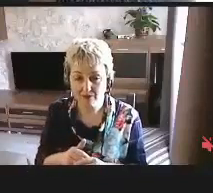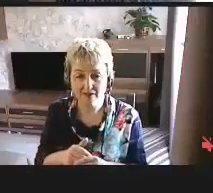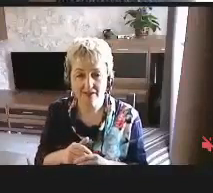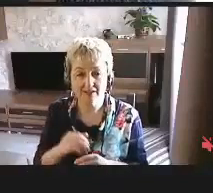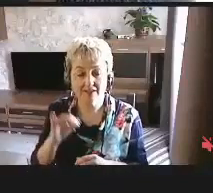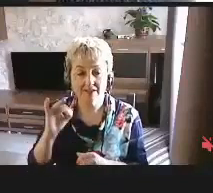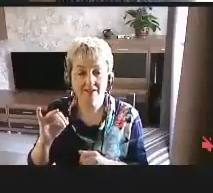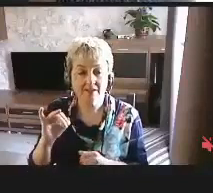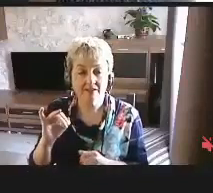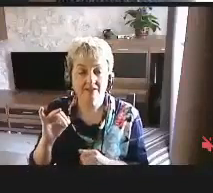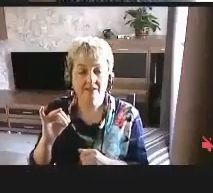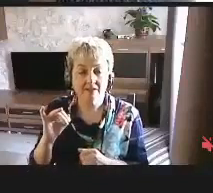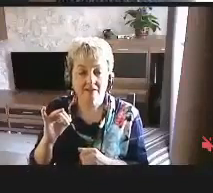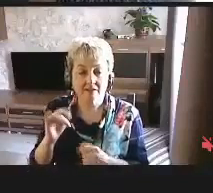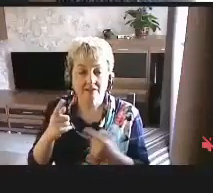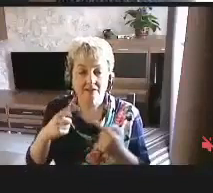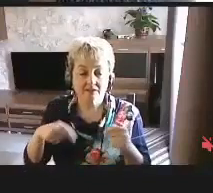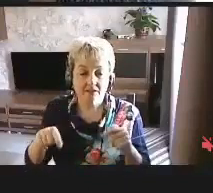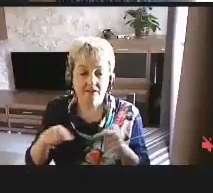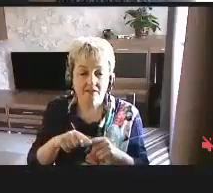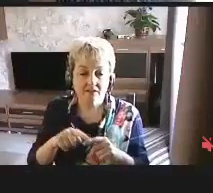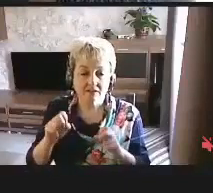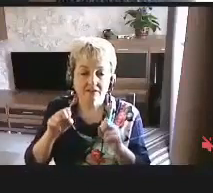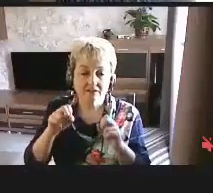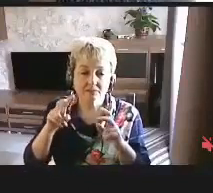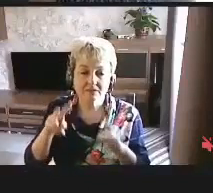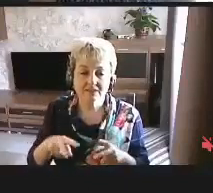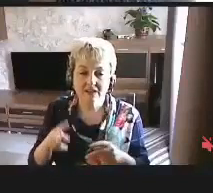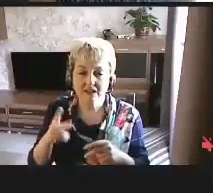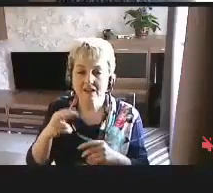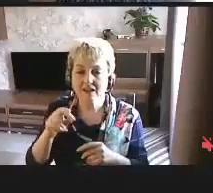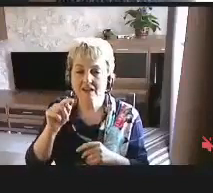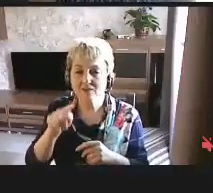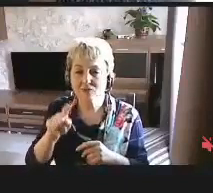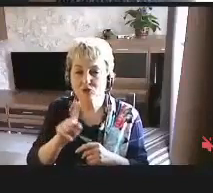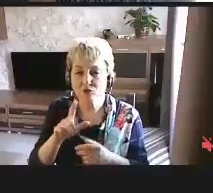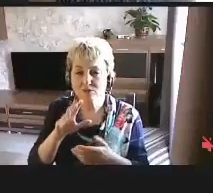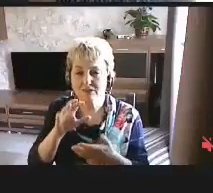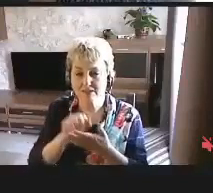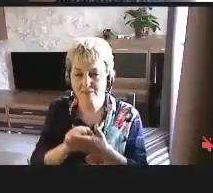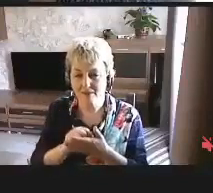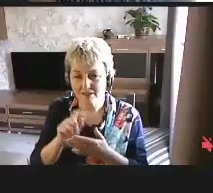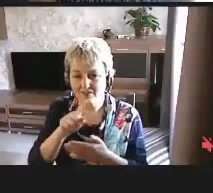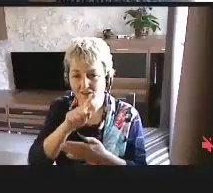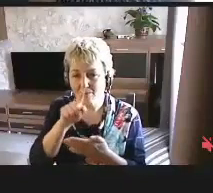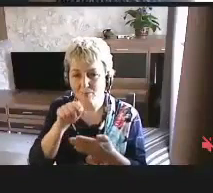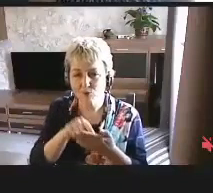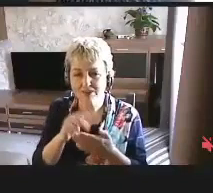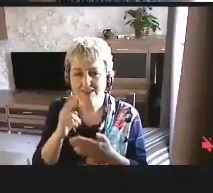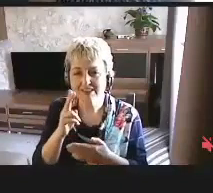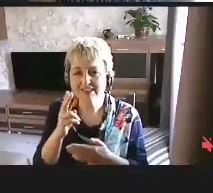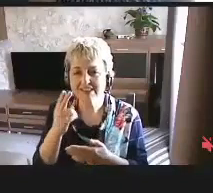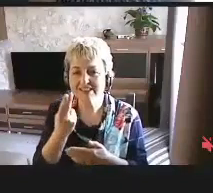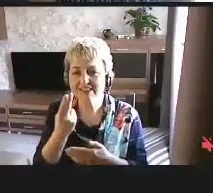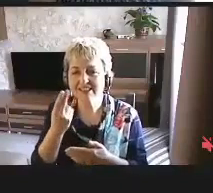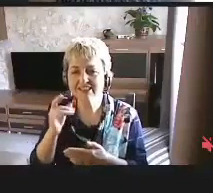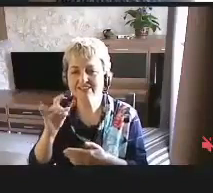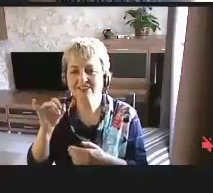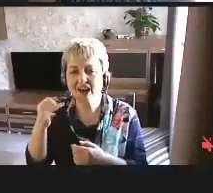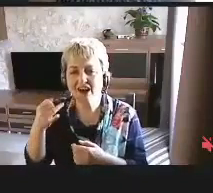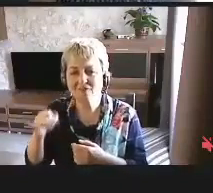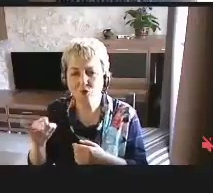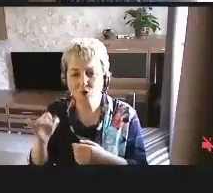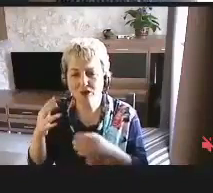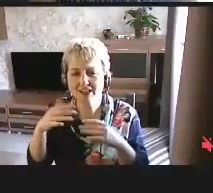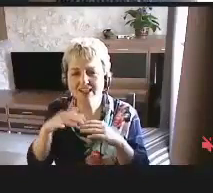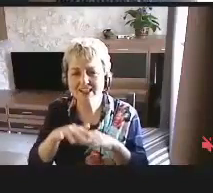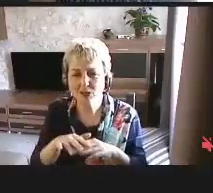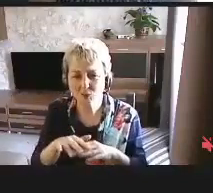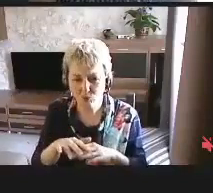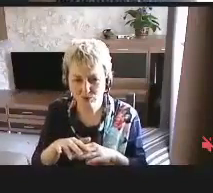и создавалась специально для того, чтобы заниматься вопросами цифровой доступности, цифровой инклюзии.